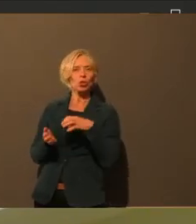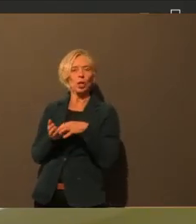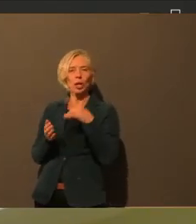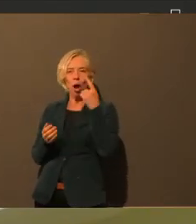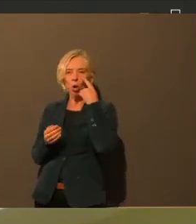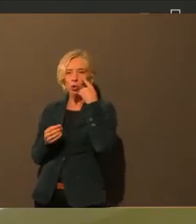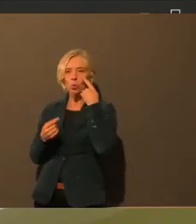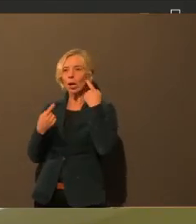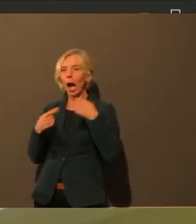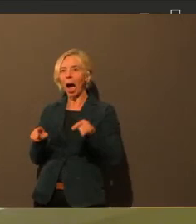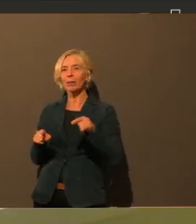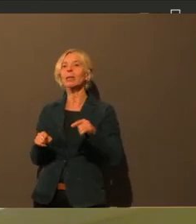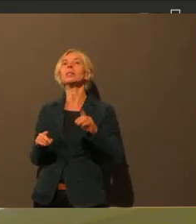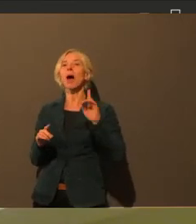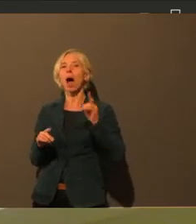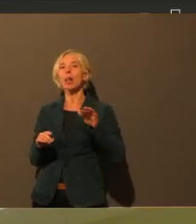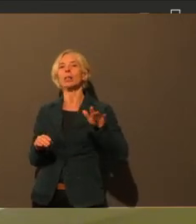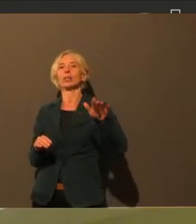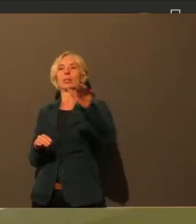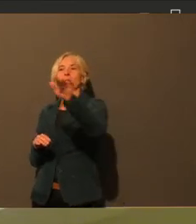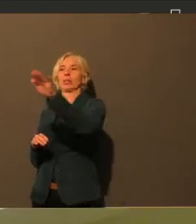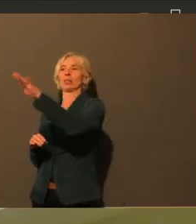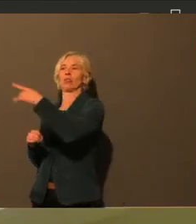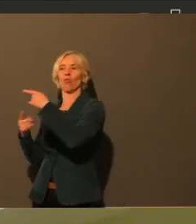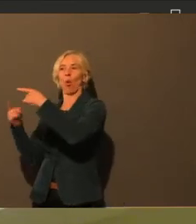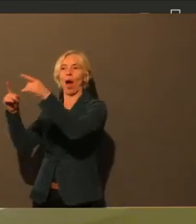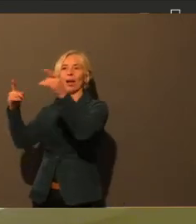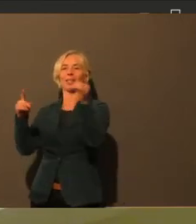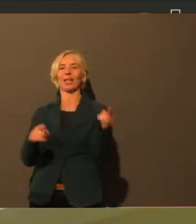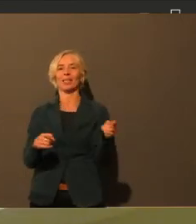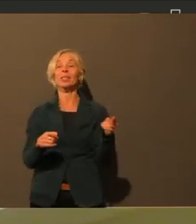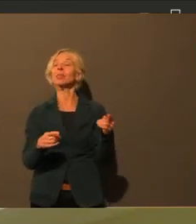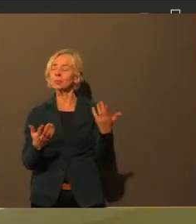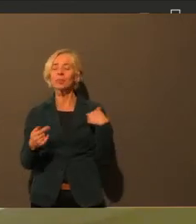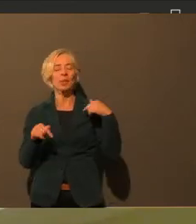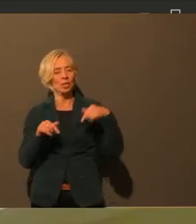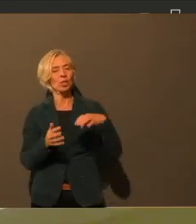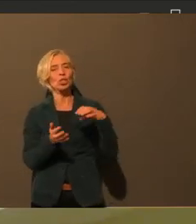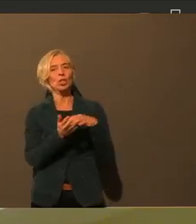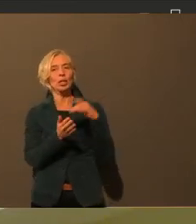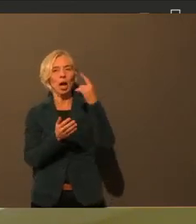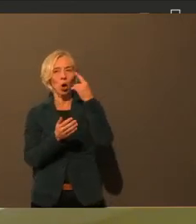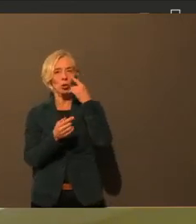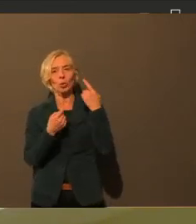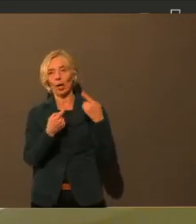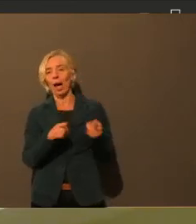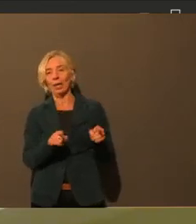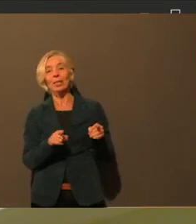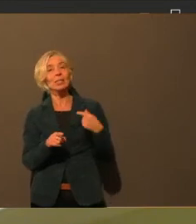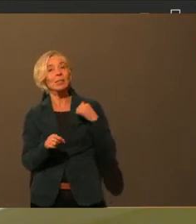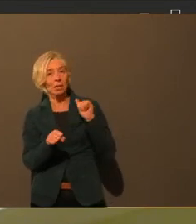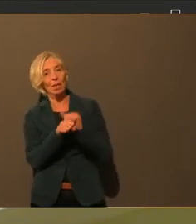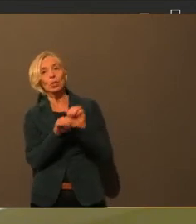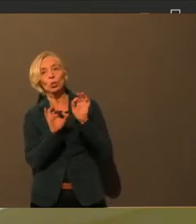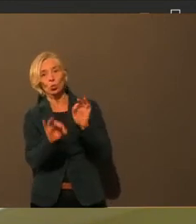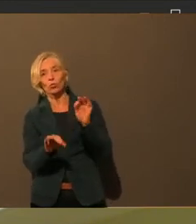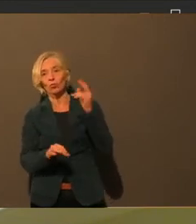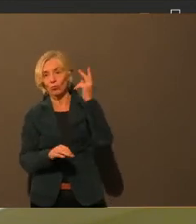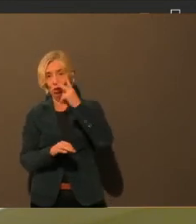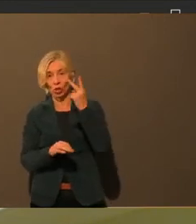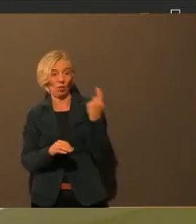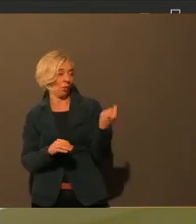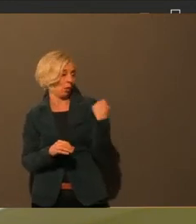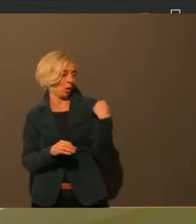im Raum standen. Ich verstehe das auch ein Stück weit, aber man war sicherlich Ende Oktober, Anfang November in der Sondersituation,